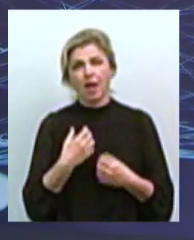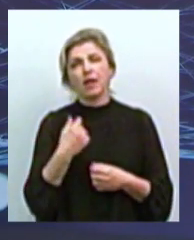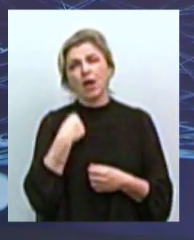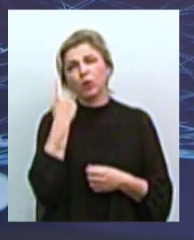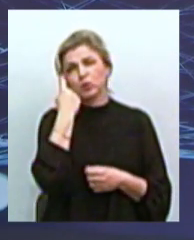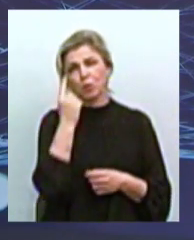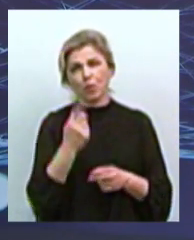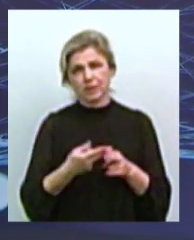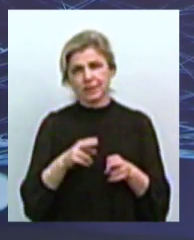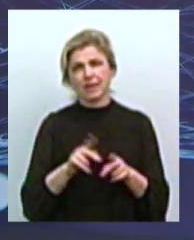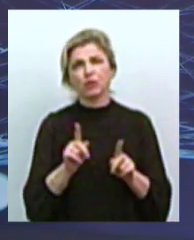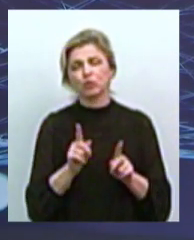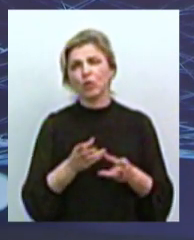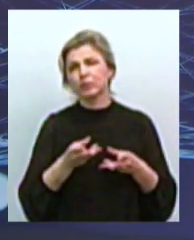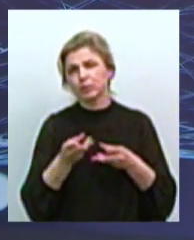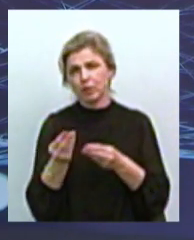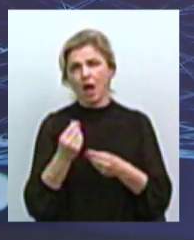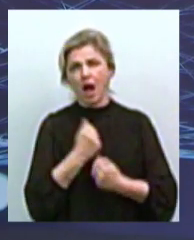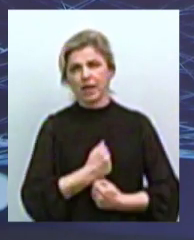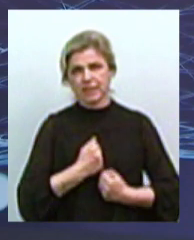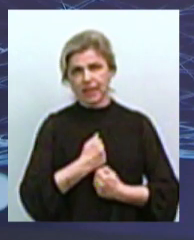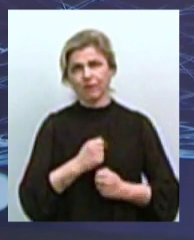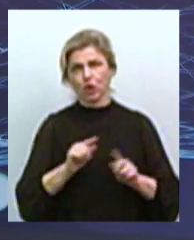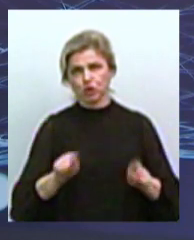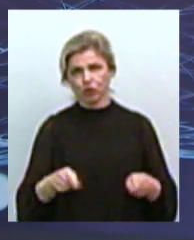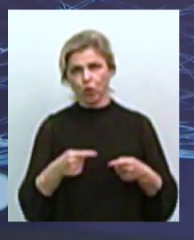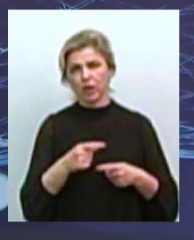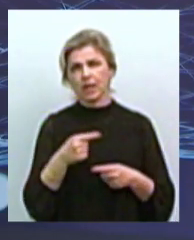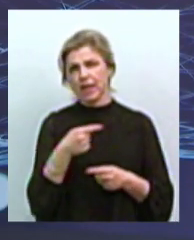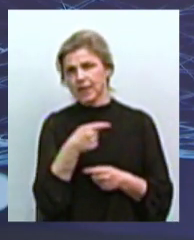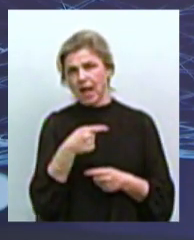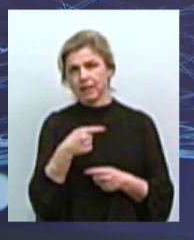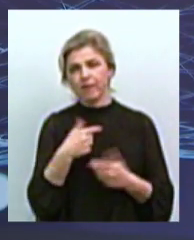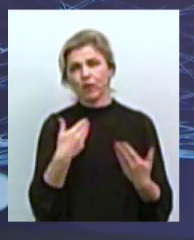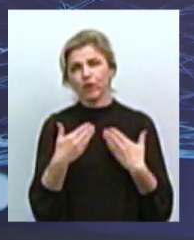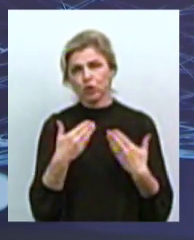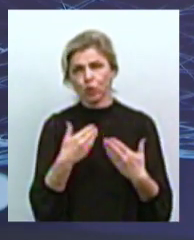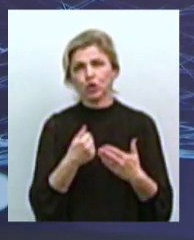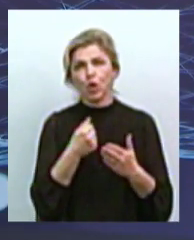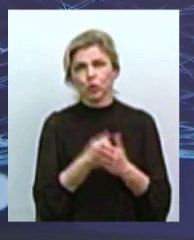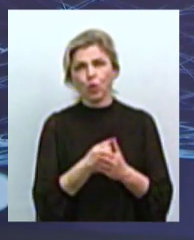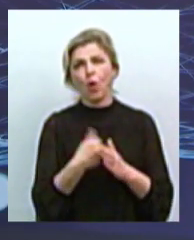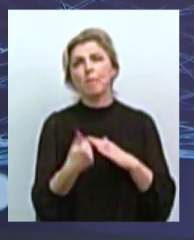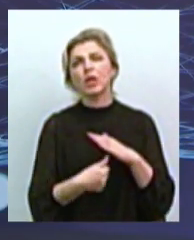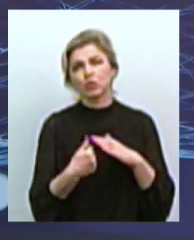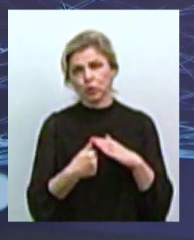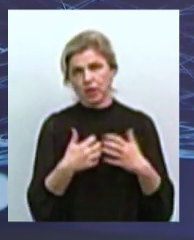настроїти і агресивно створити негативне відношення до безпритульних тварин. Насправді я не хочу